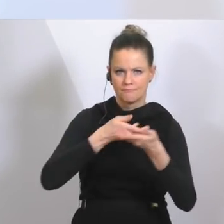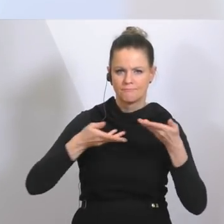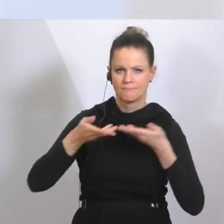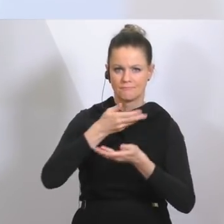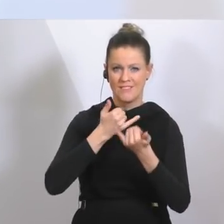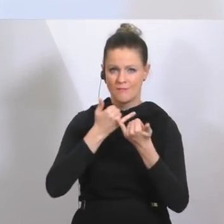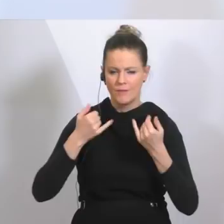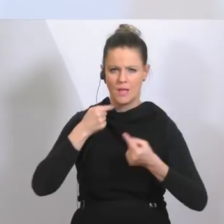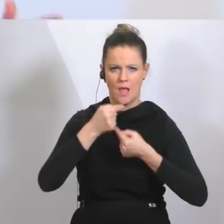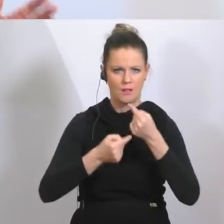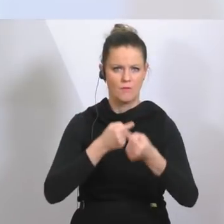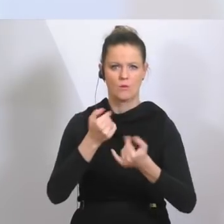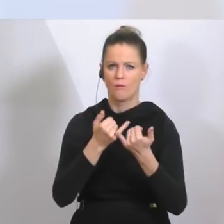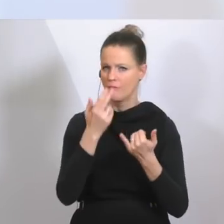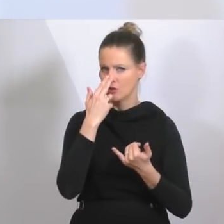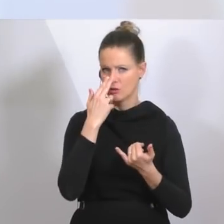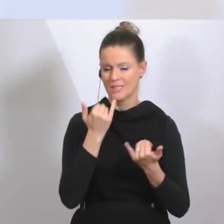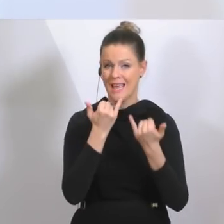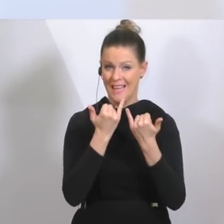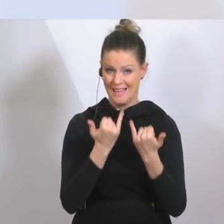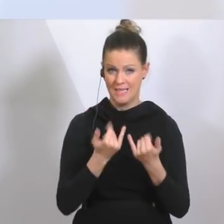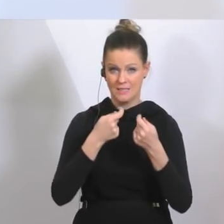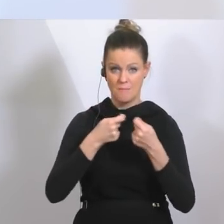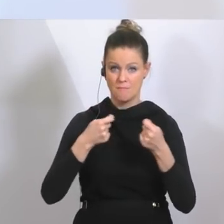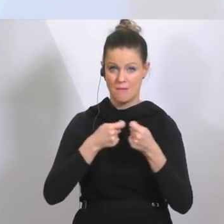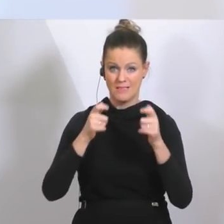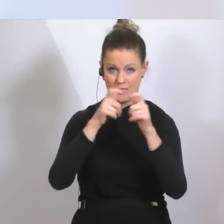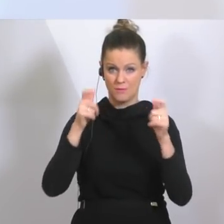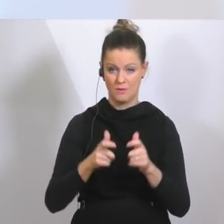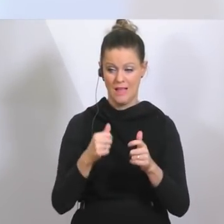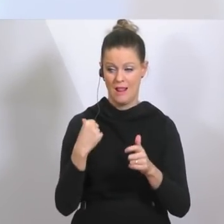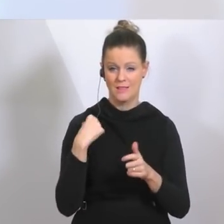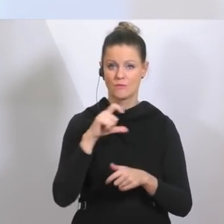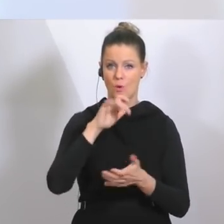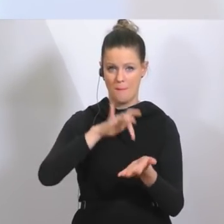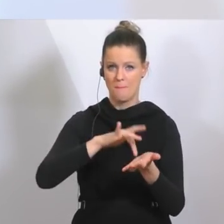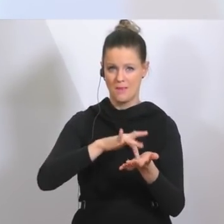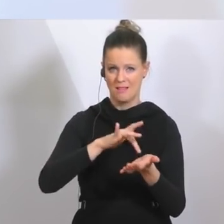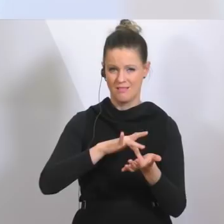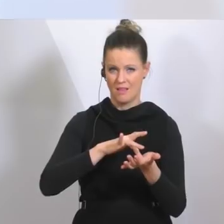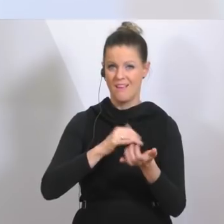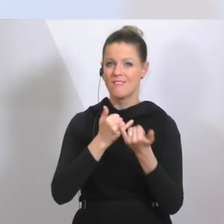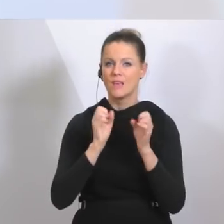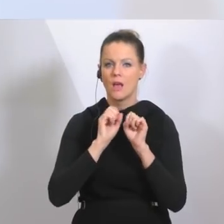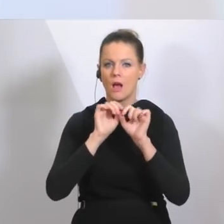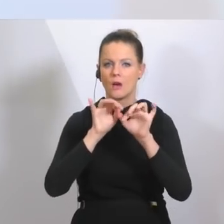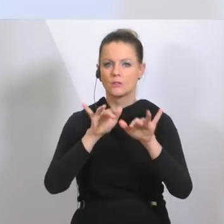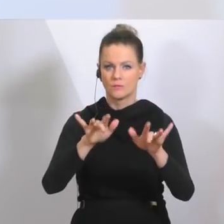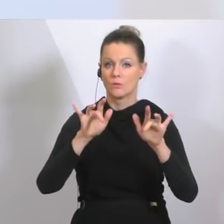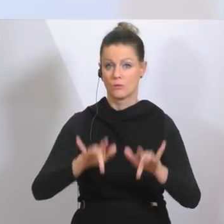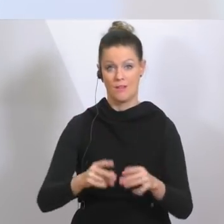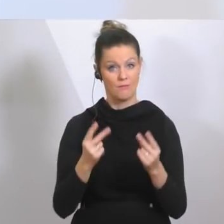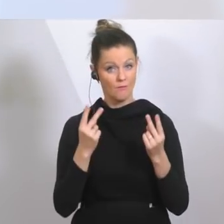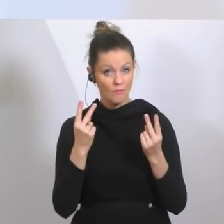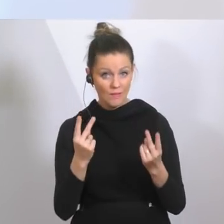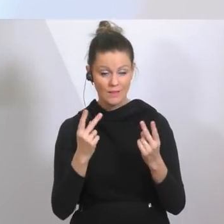Zahlen, wie hat sich dieses erste Maßnahmenpaket, Sie erinnern sich, von Mitte letzter Woche bereits ausgewirkt, denn wichtig ist